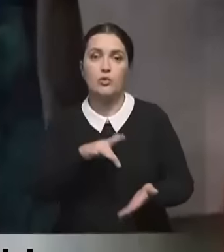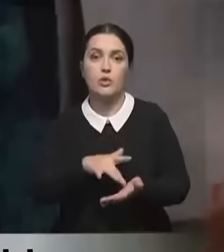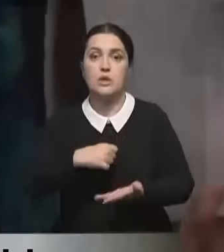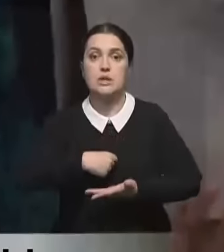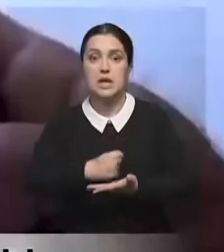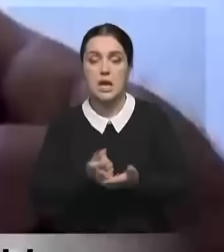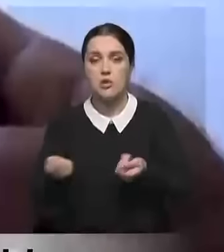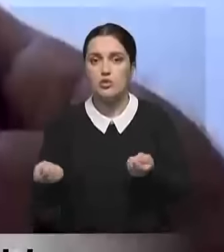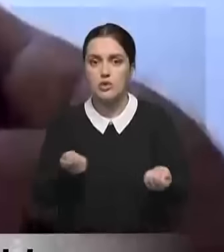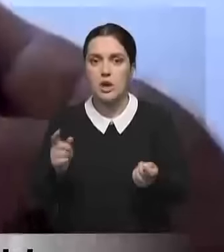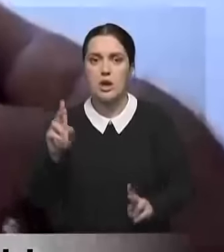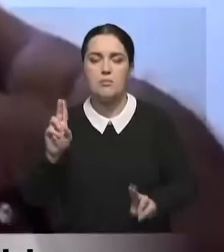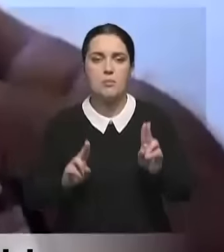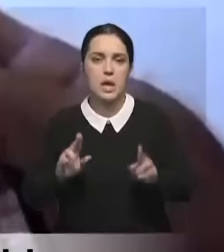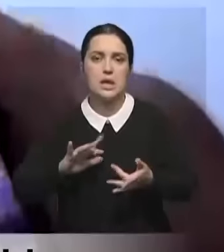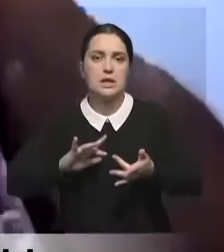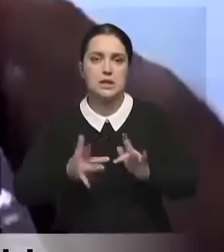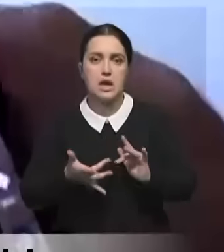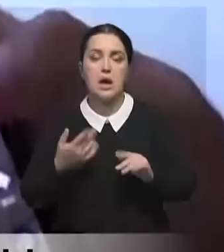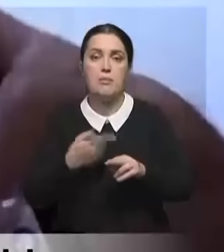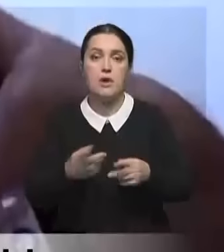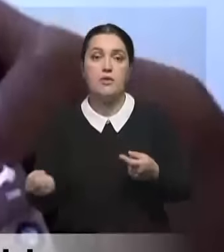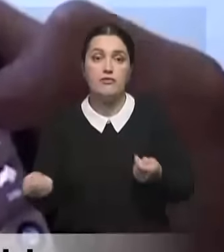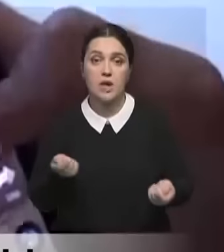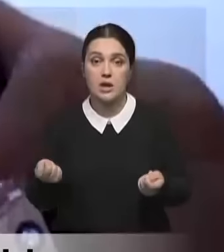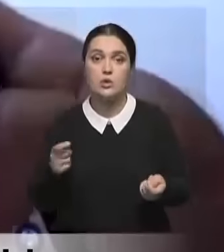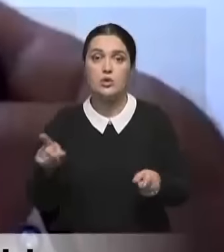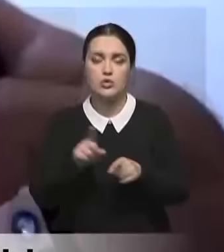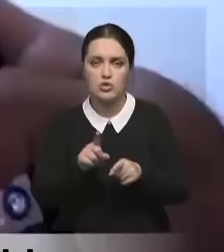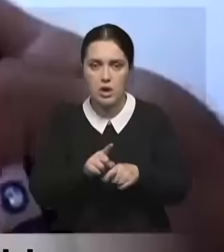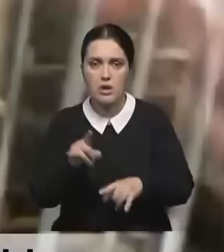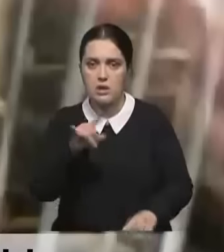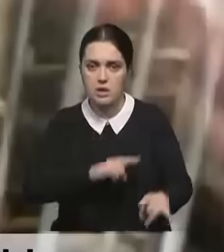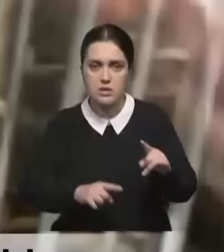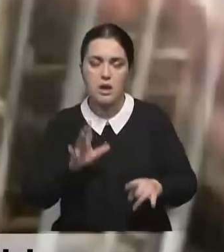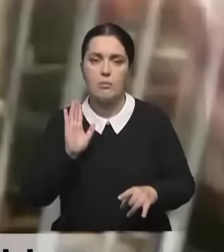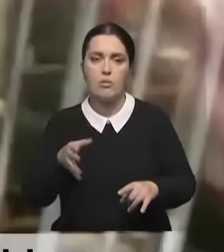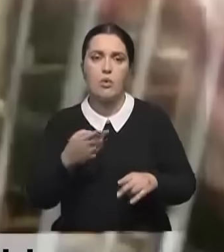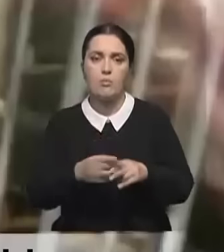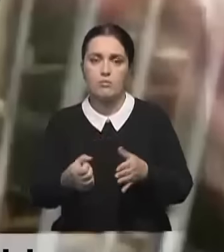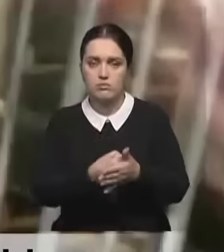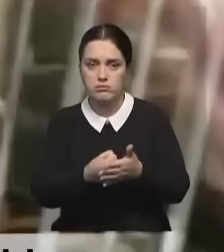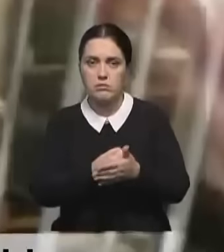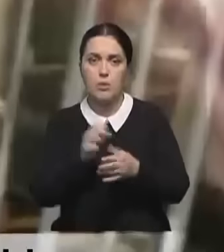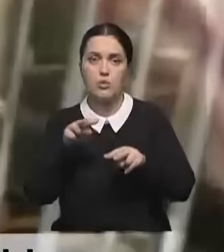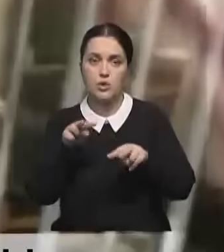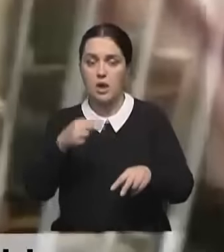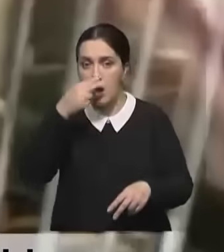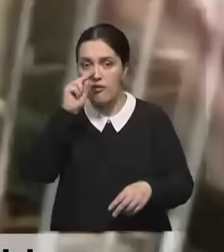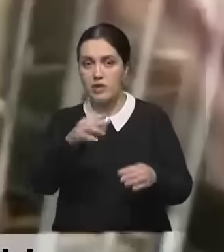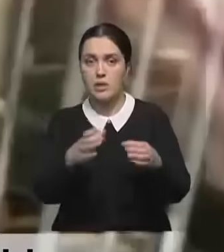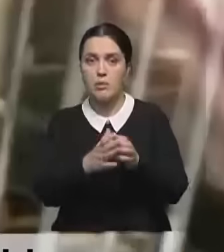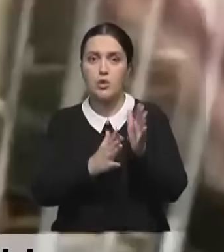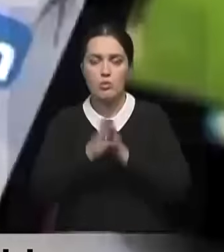принявший закон, регулирующий алгоритмы социальных сетей. Власти остальных регионов тоже настаивают на введении контроля, обвиняя компании